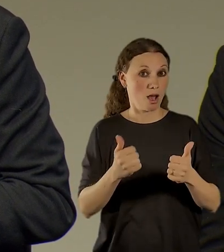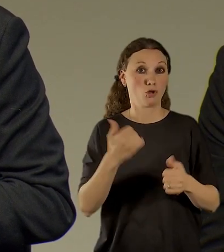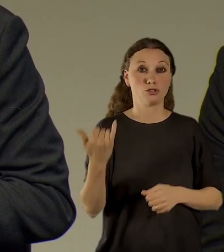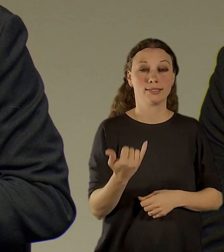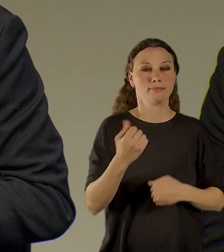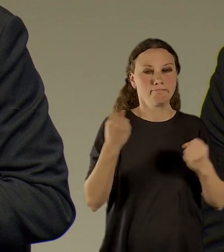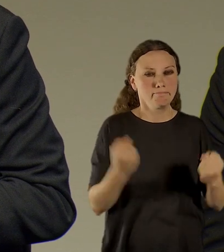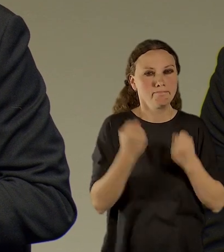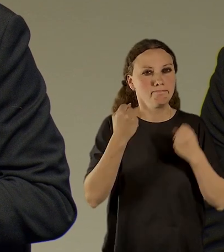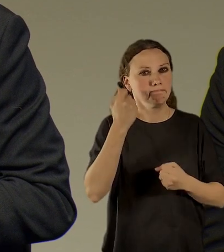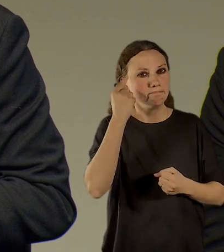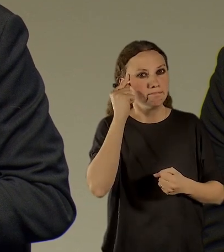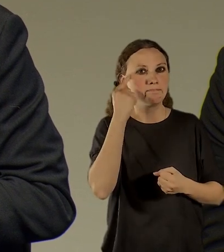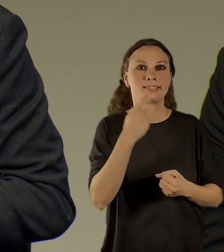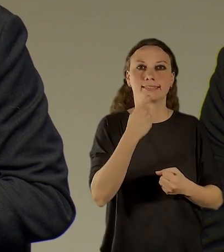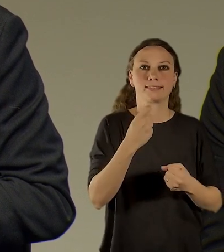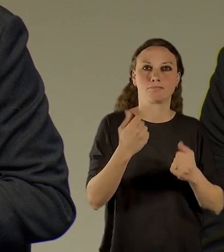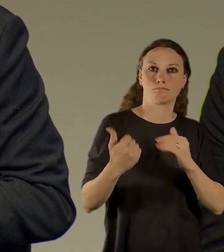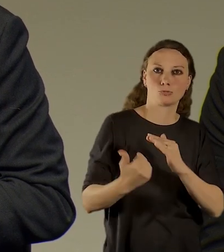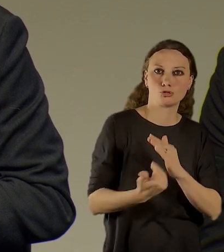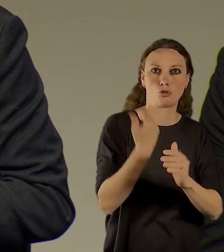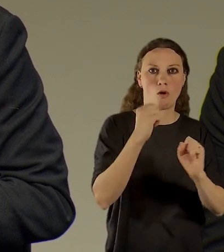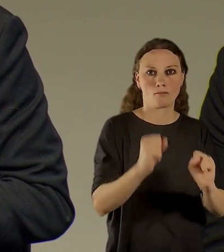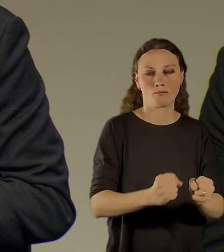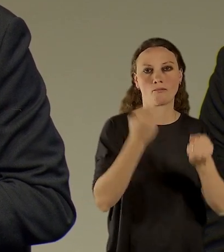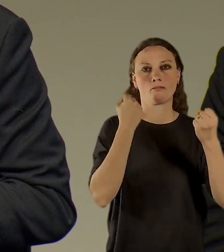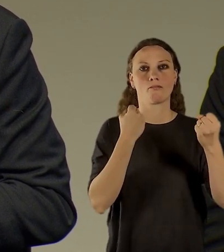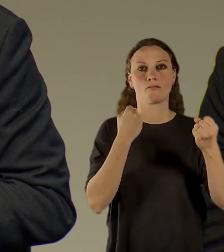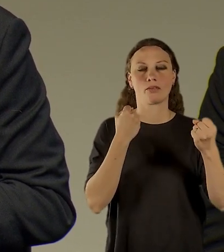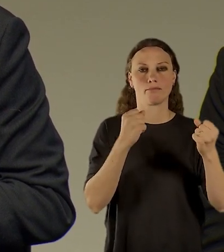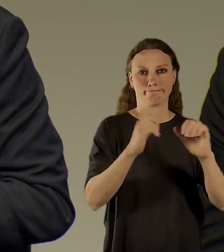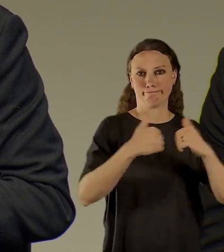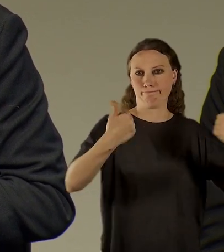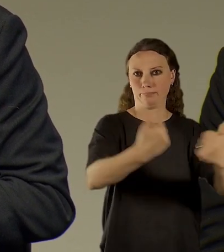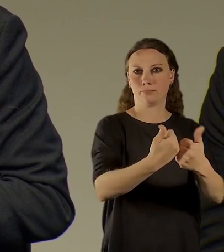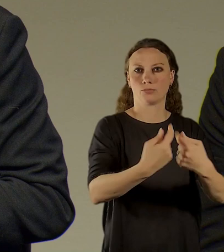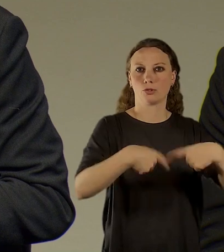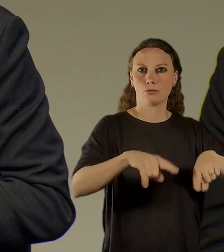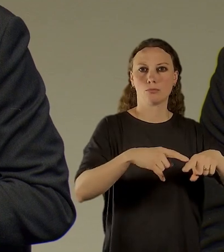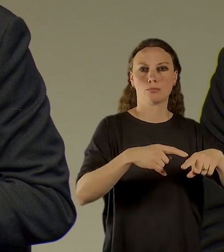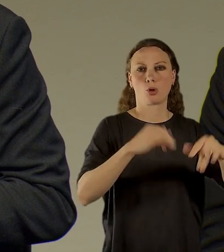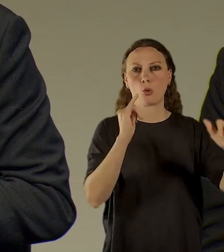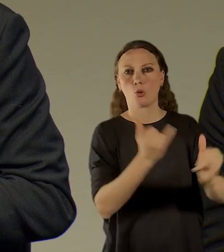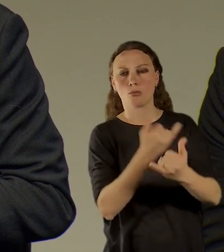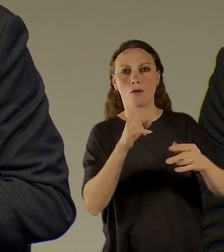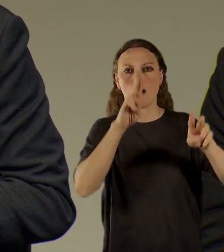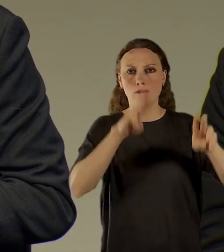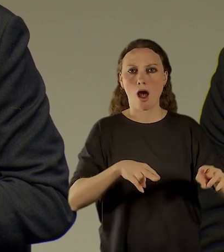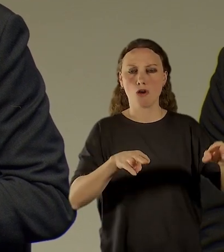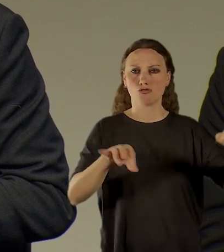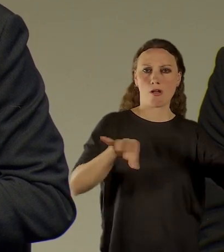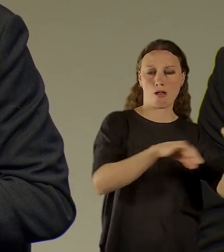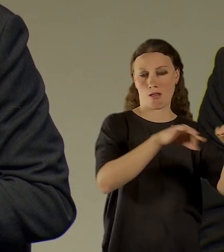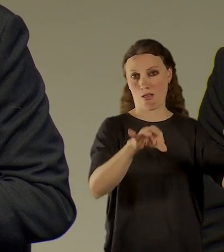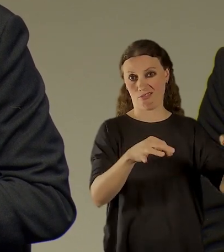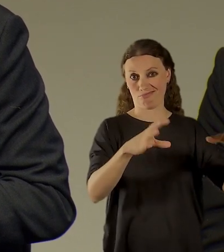vznikla nová filharmonie, teda sín pro hudební, vážnou hudbu, tak